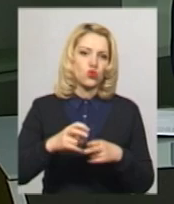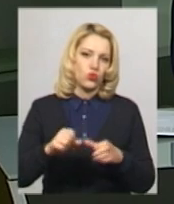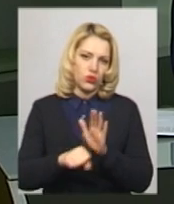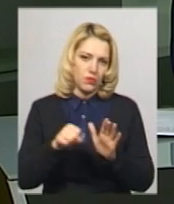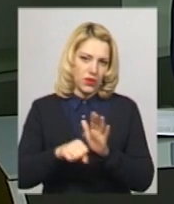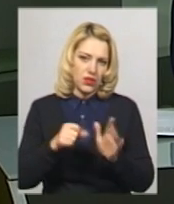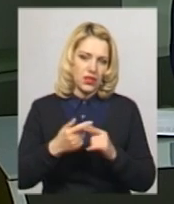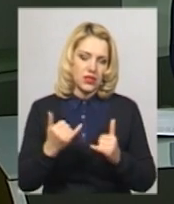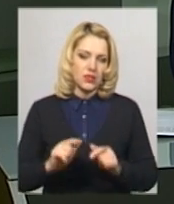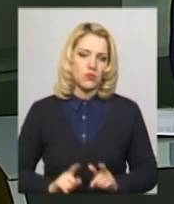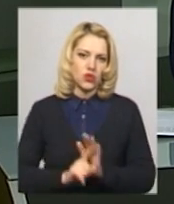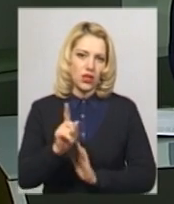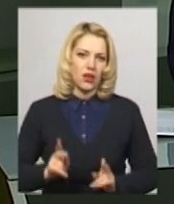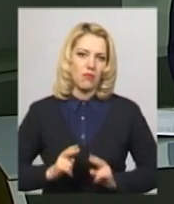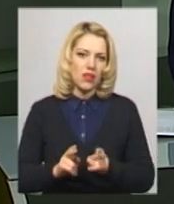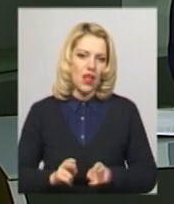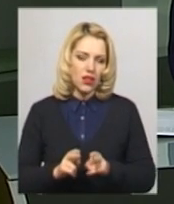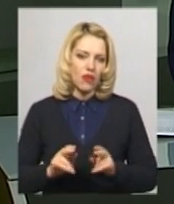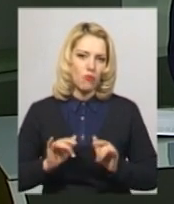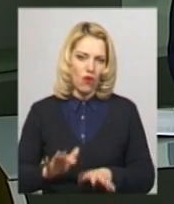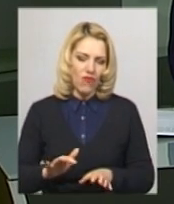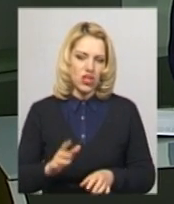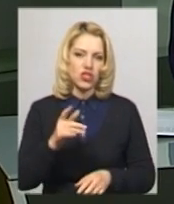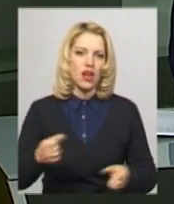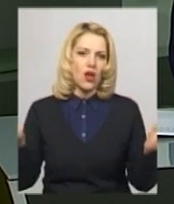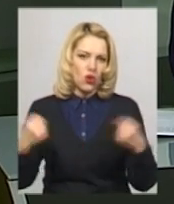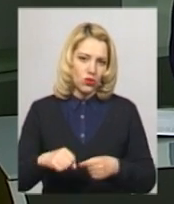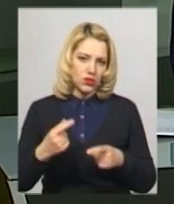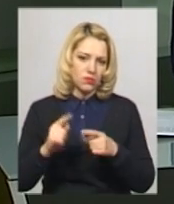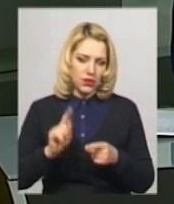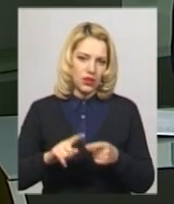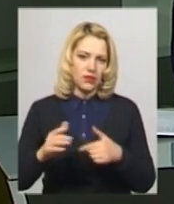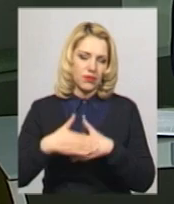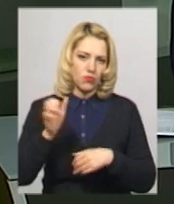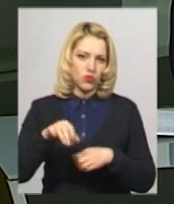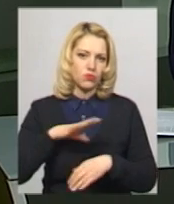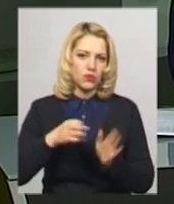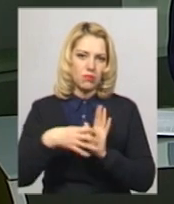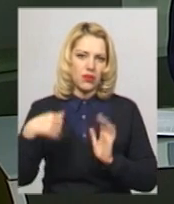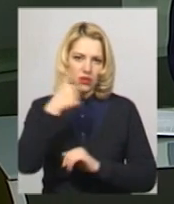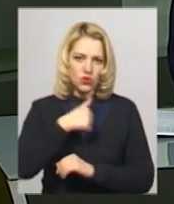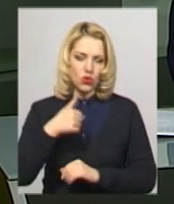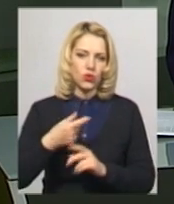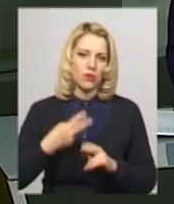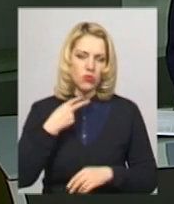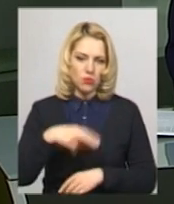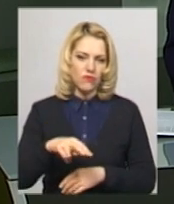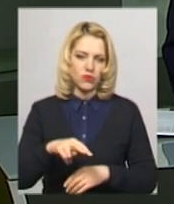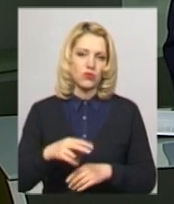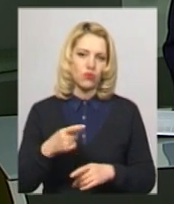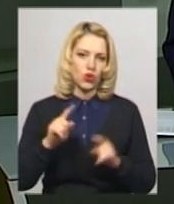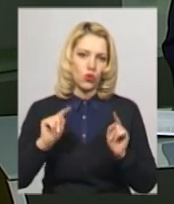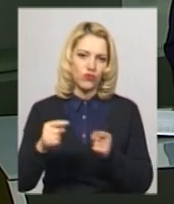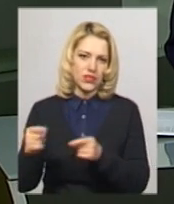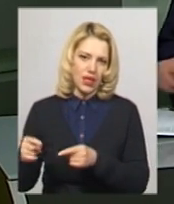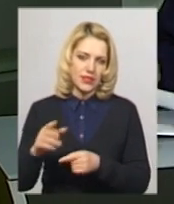відкрите кримінальне провадження за статтею «Розбій». Її санкція передбачає покарання до 15 років позбавлення волі з конфіскацією майна, каже